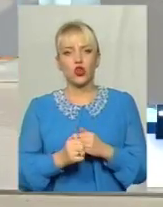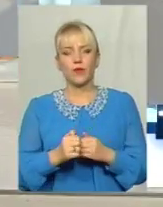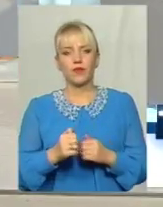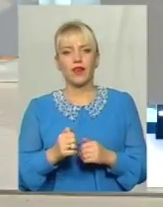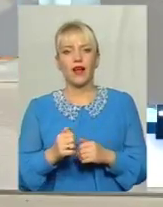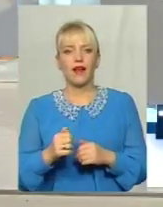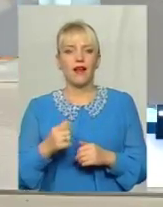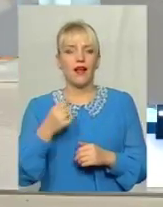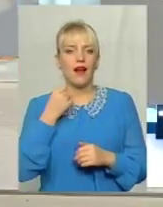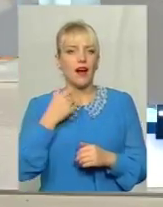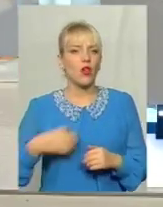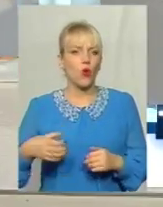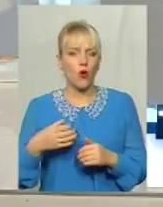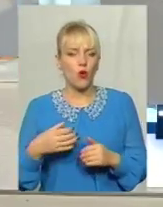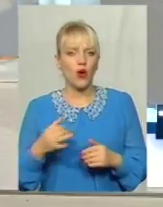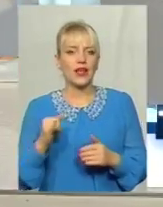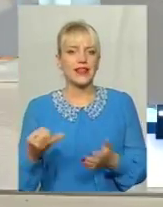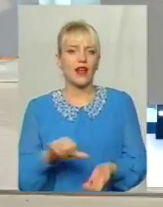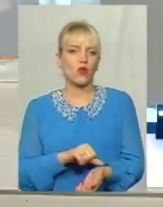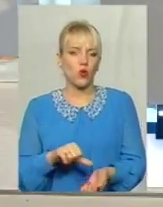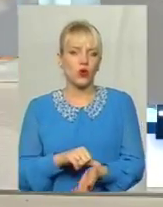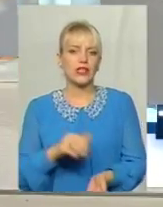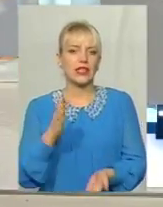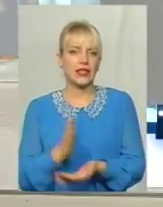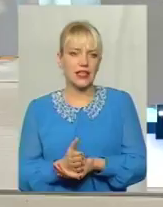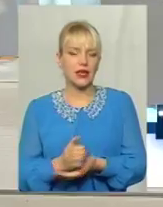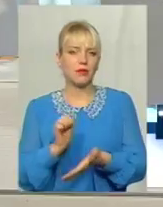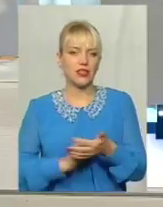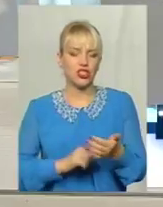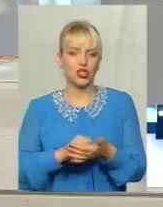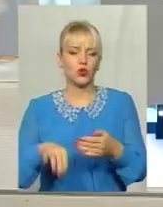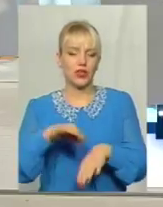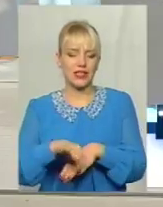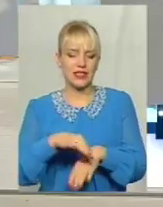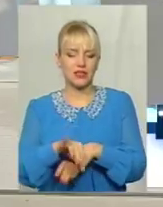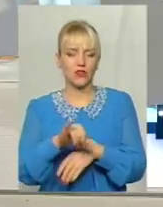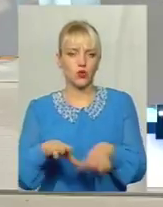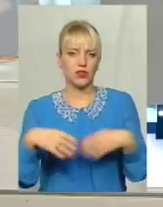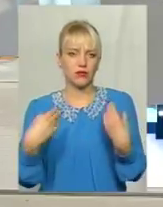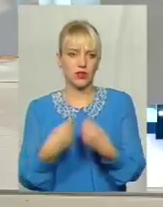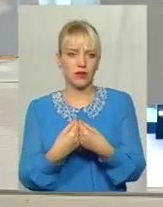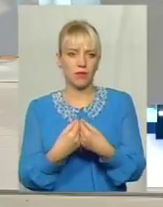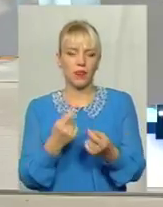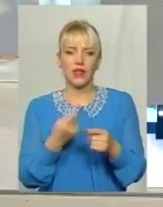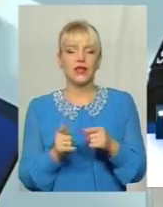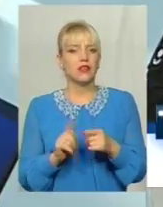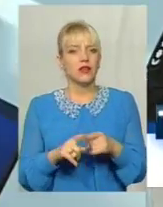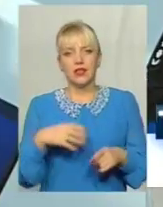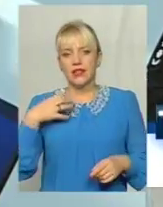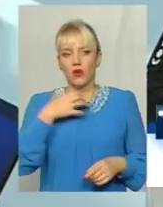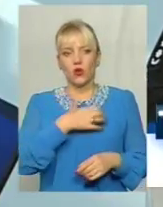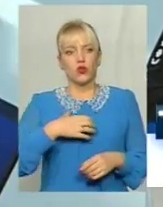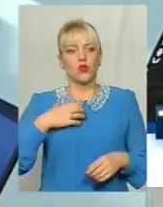наркотики Стають причиною насильства в родинах? Якщо поглянути на це Це основна